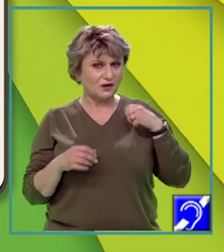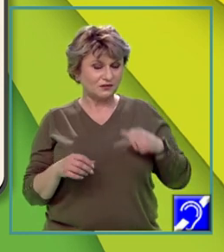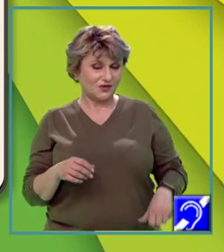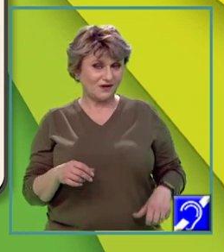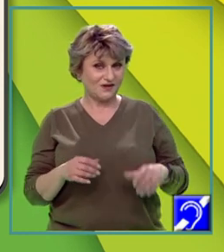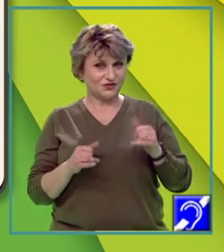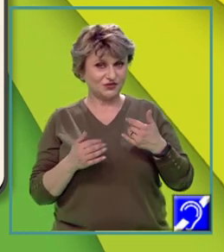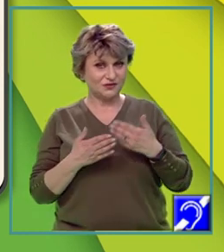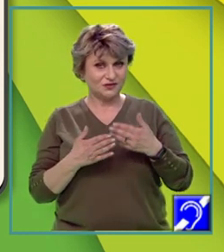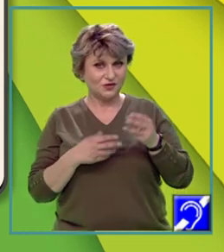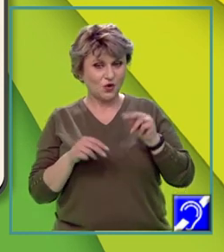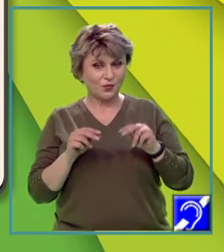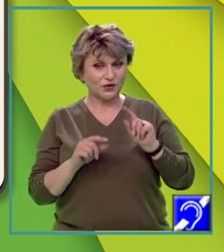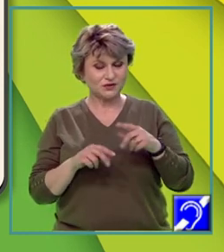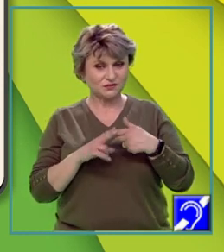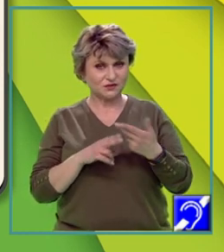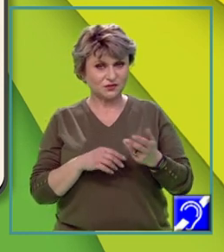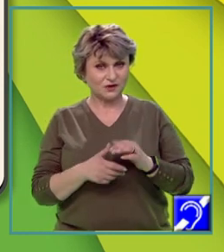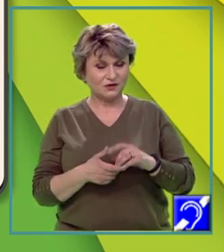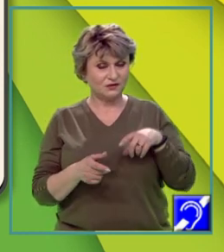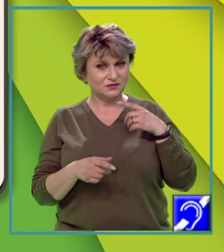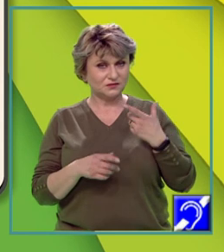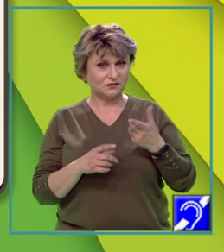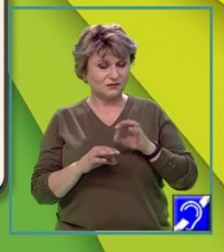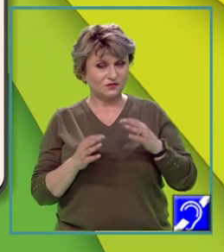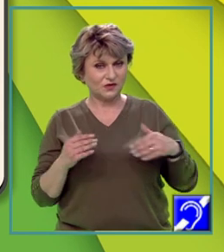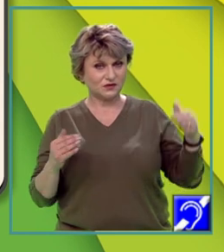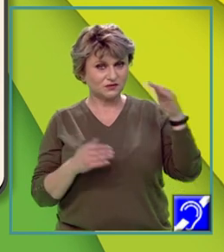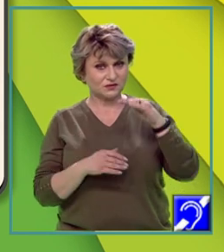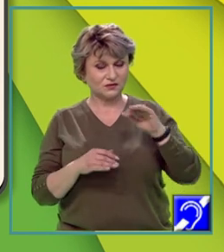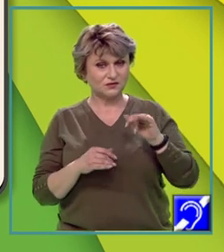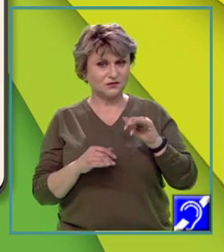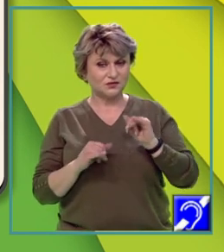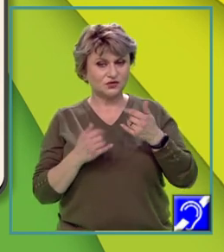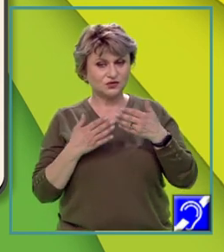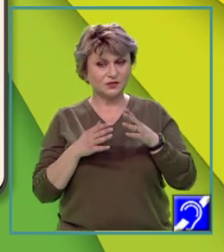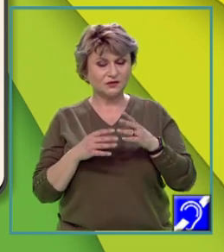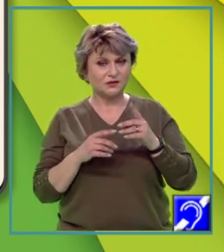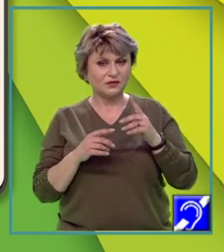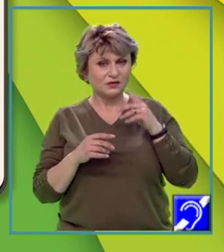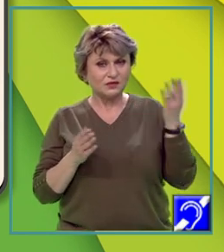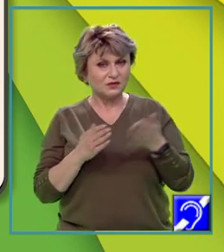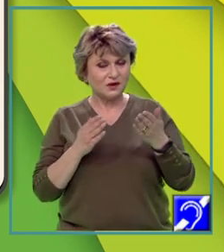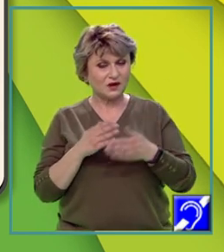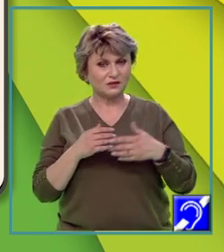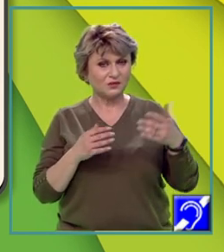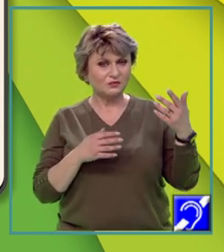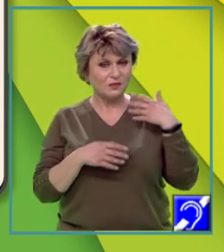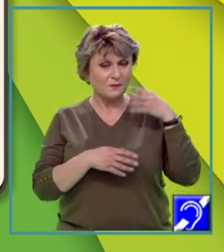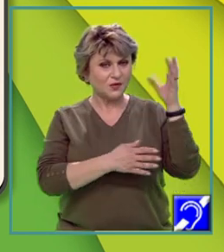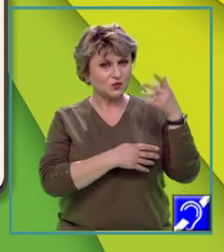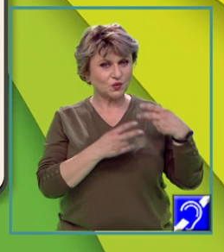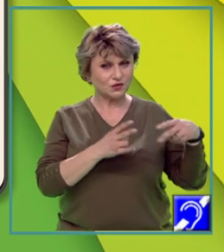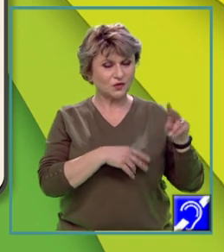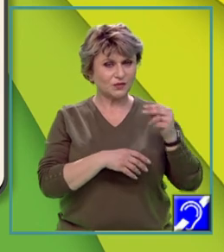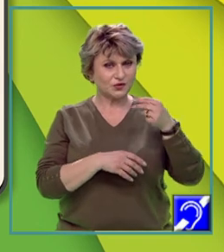antropic asupra componentelor naturale este foarte ridicat, începând cu despăduririle și defrișările, continuând cu